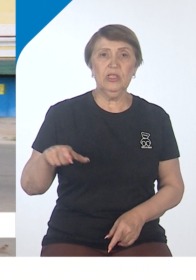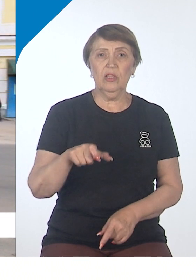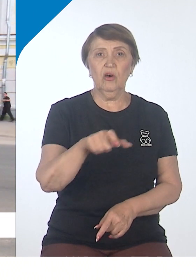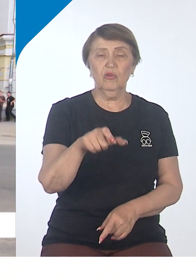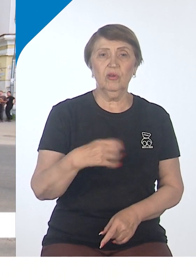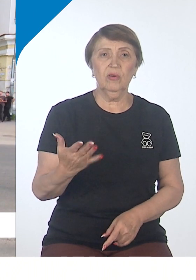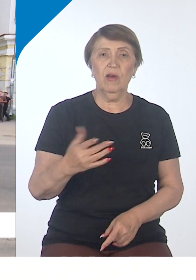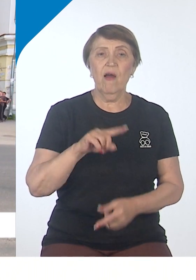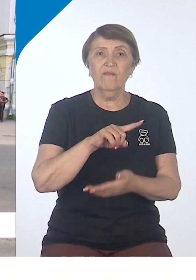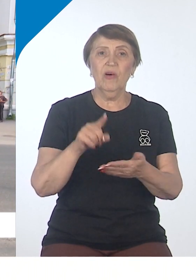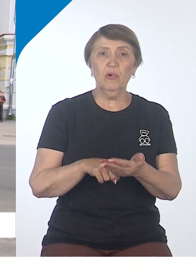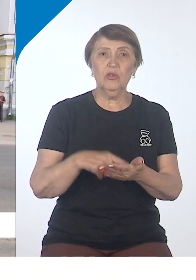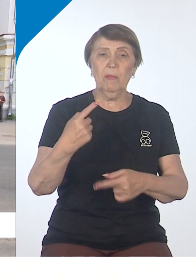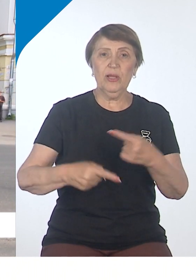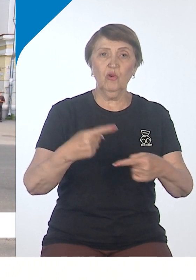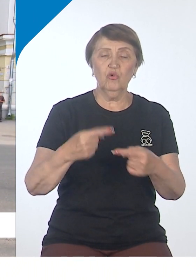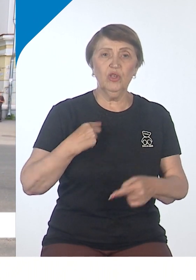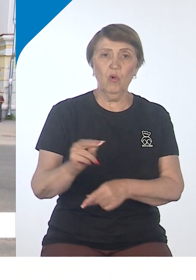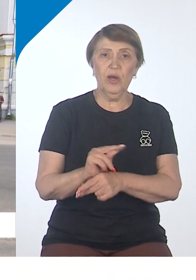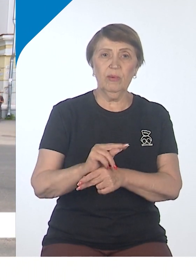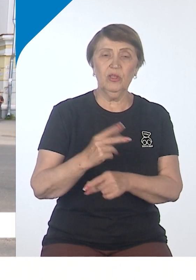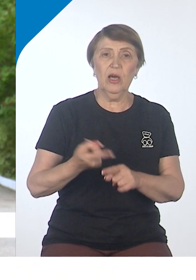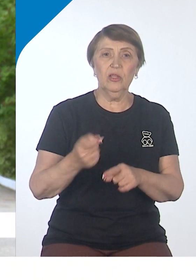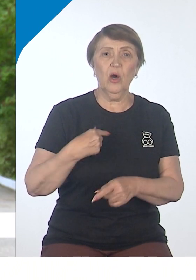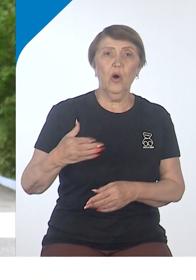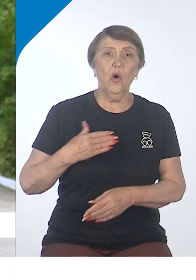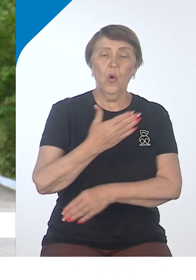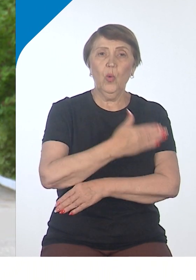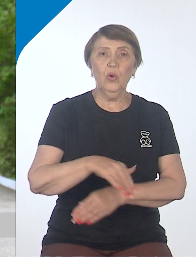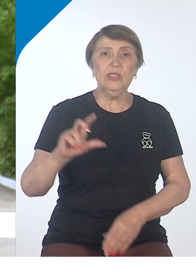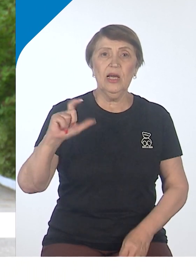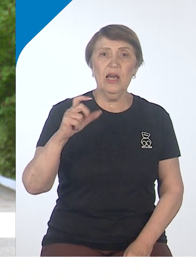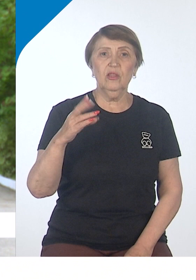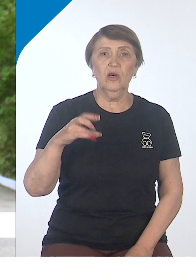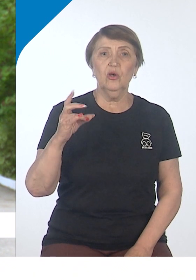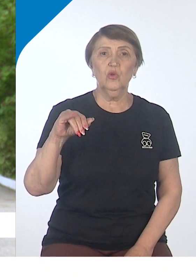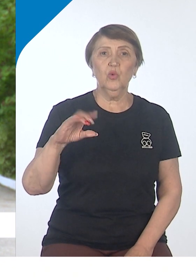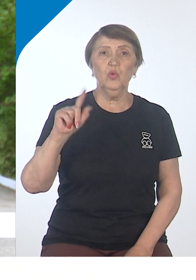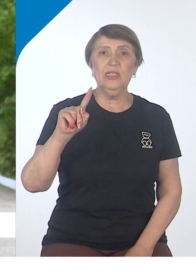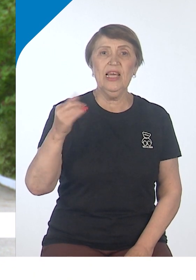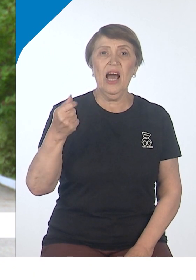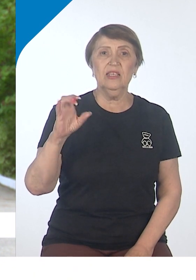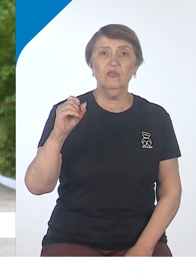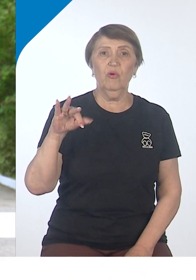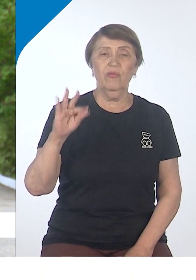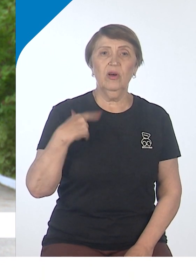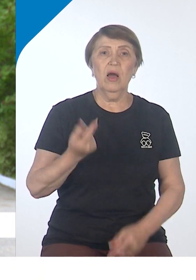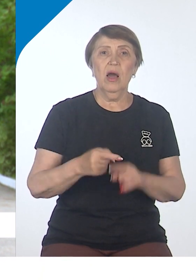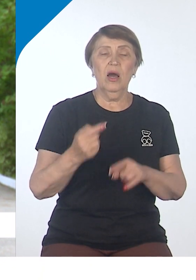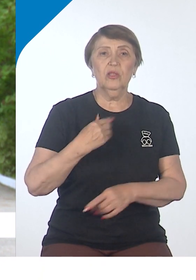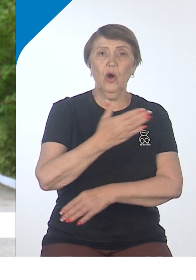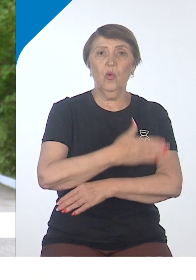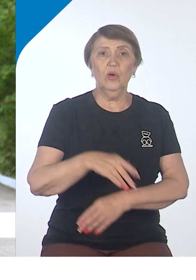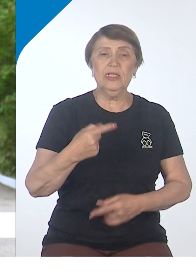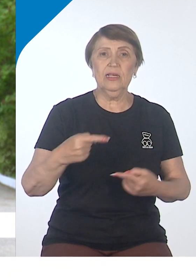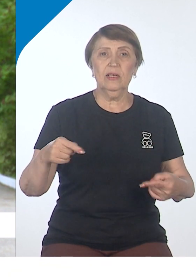по текущему ремонту дорожного покрытия. Это улица энтузиастов. Это улица Восточное шоссе. Это Гагарина и